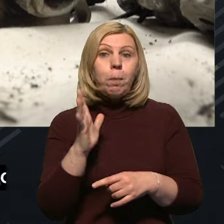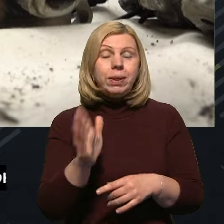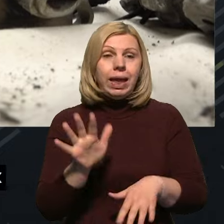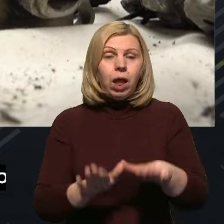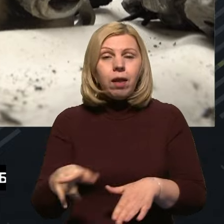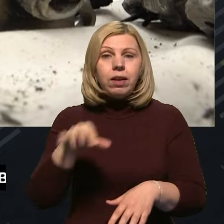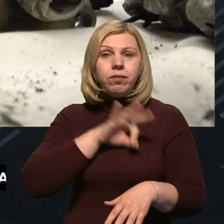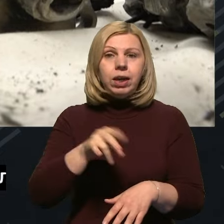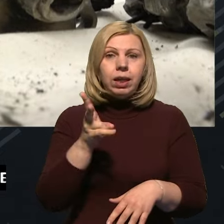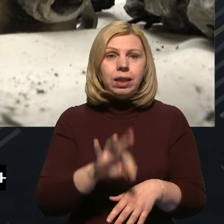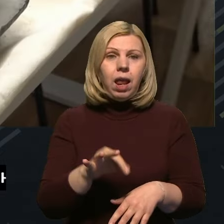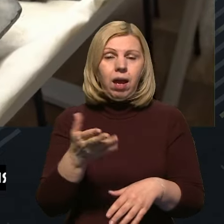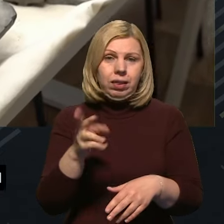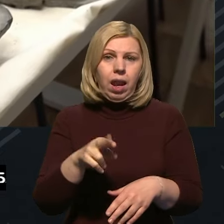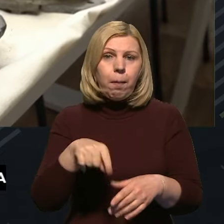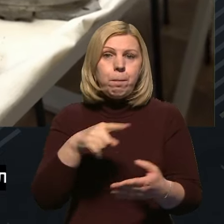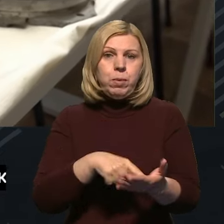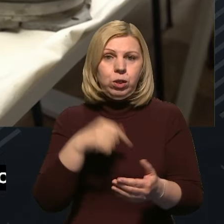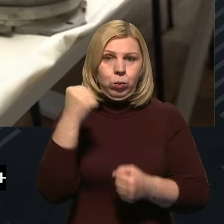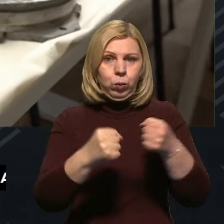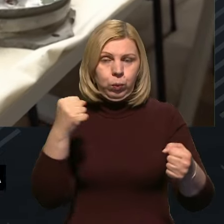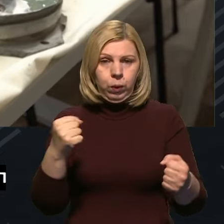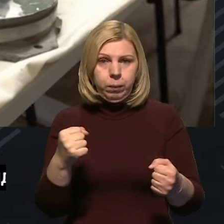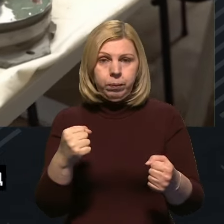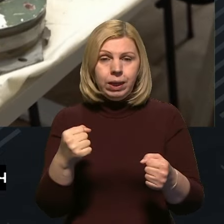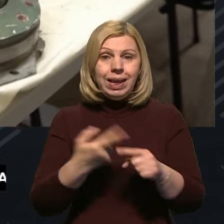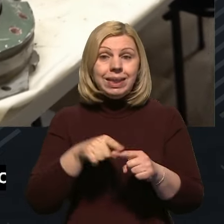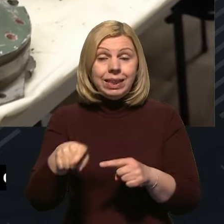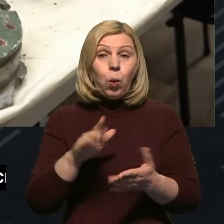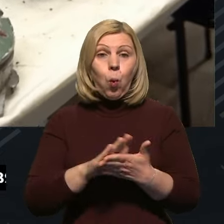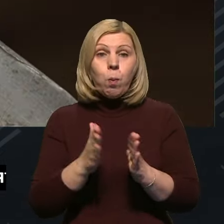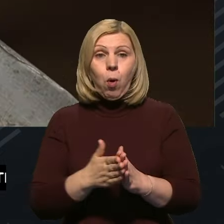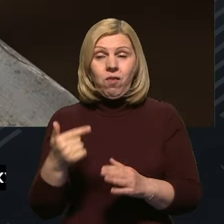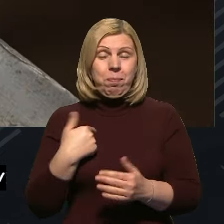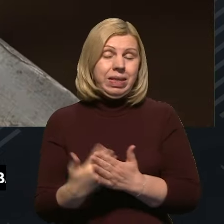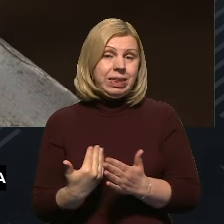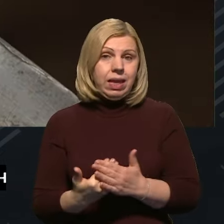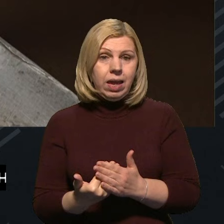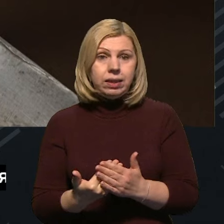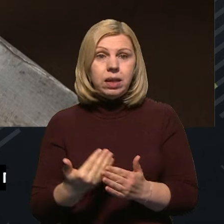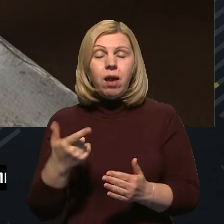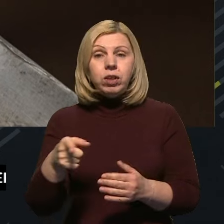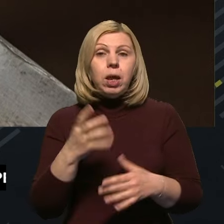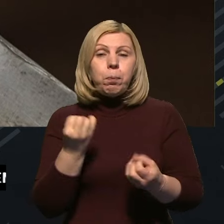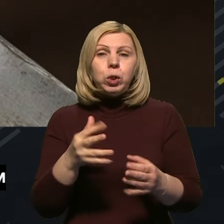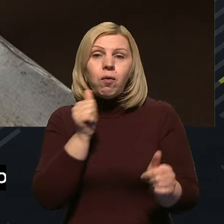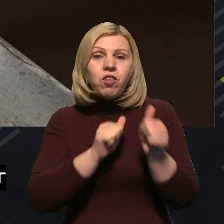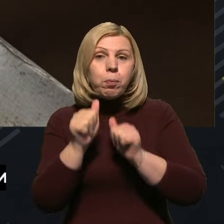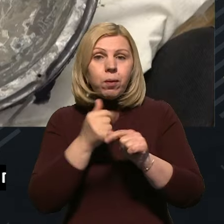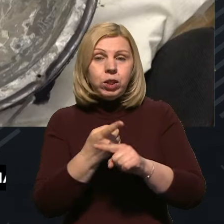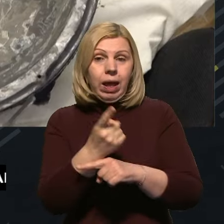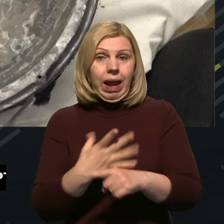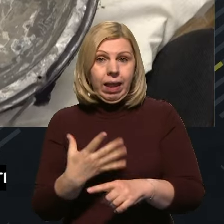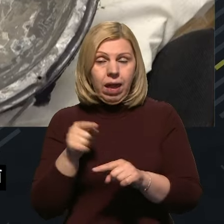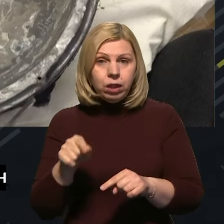її для удару просто по місту. В цих умовах, мені як здається, вони просто випробовують цю ракету,